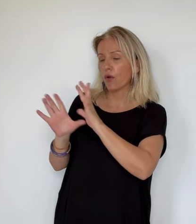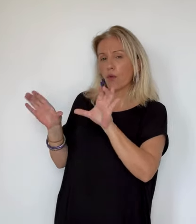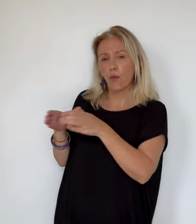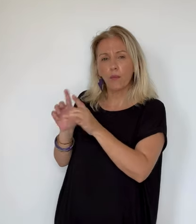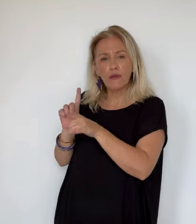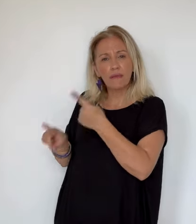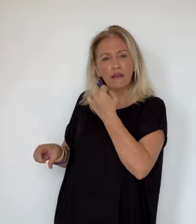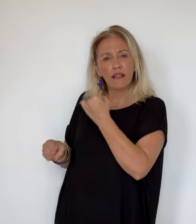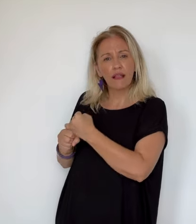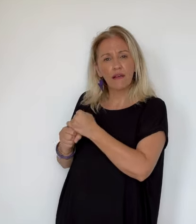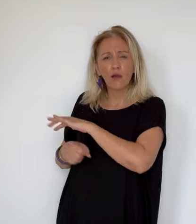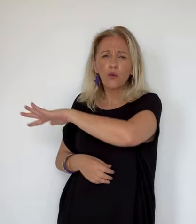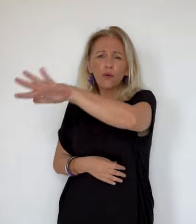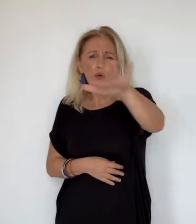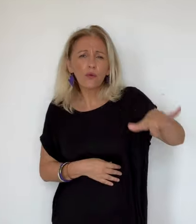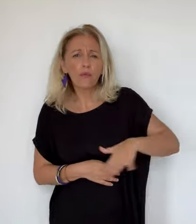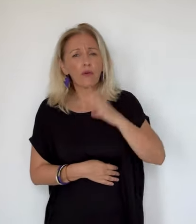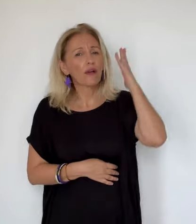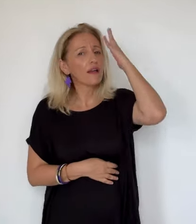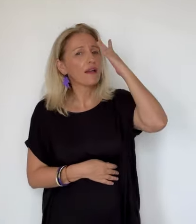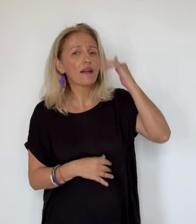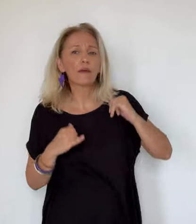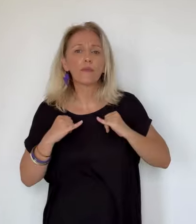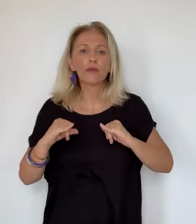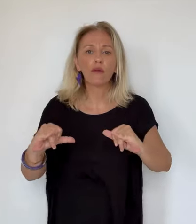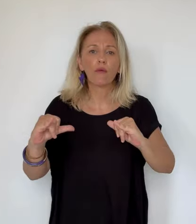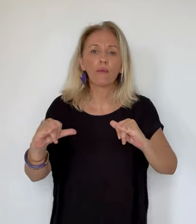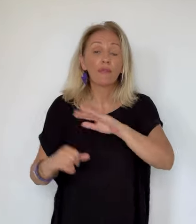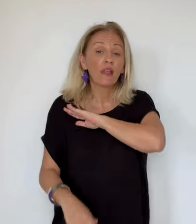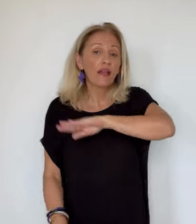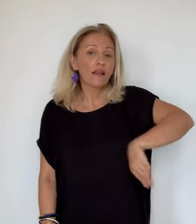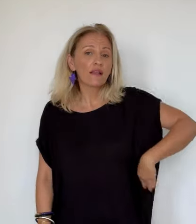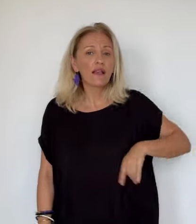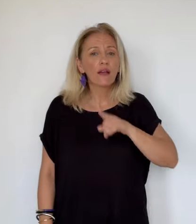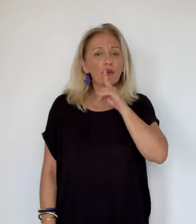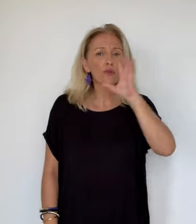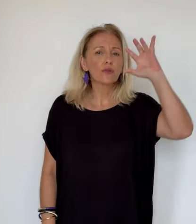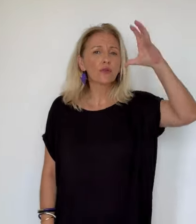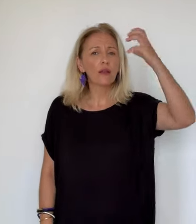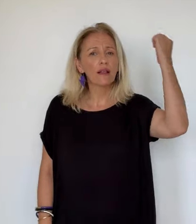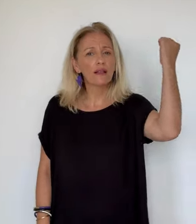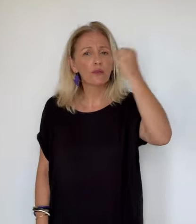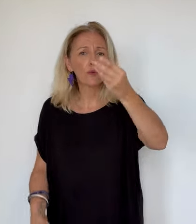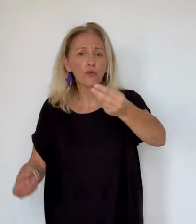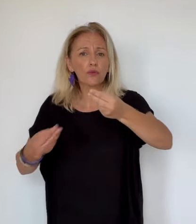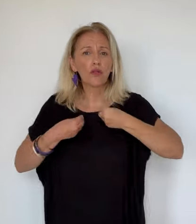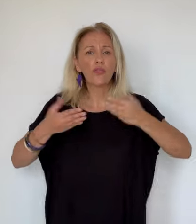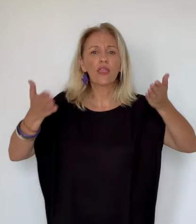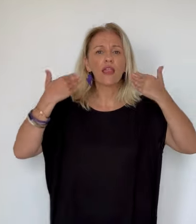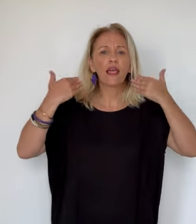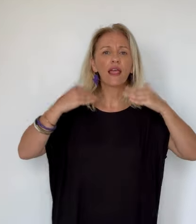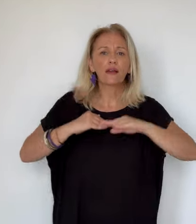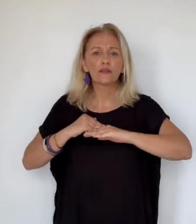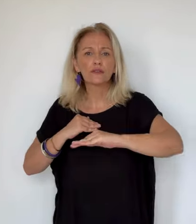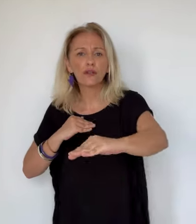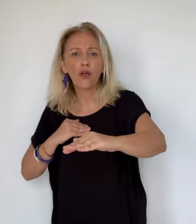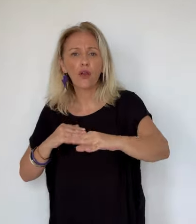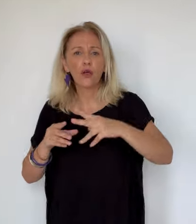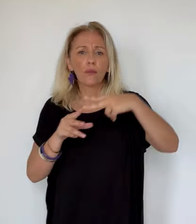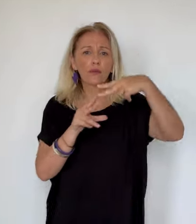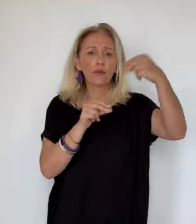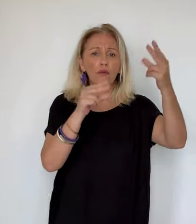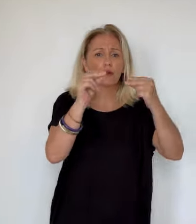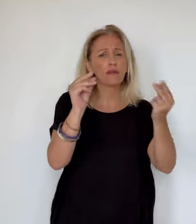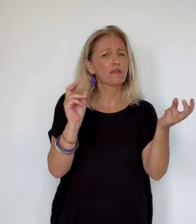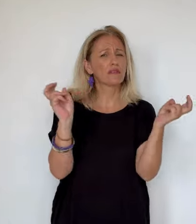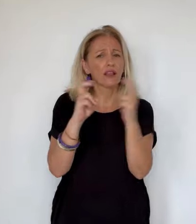Une quarantaine de pompiers sont engagés de chaque côté de la ligne de crête. Le groupe pionnier travaille sur les lisières. L'inquiétude a